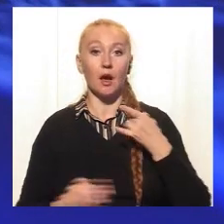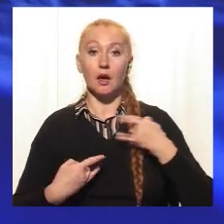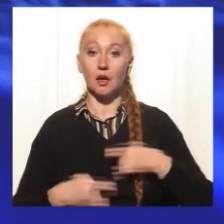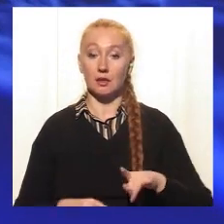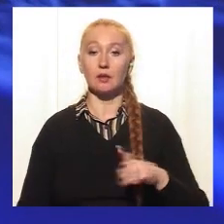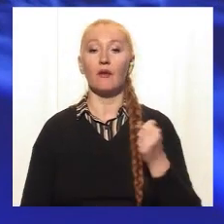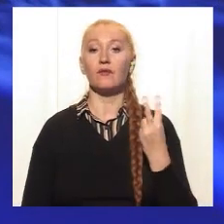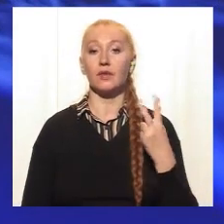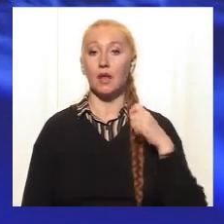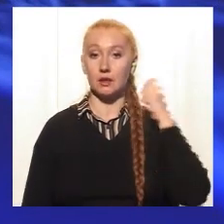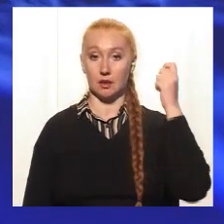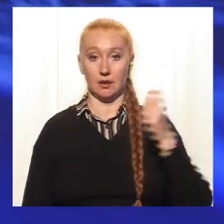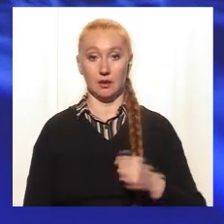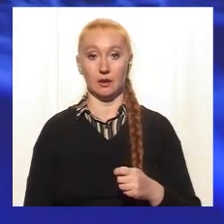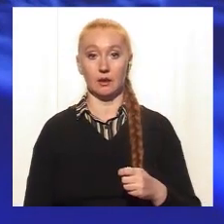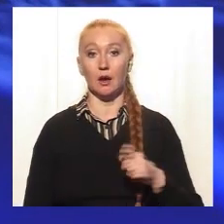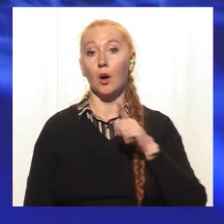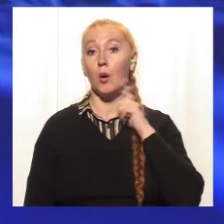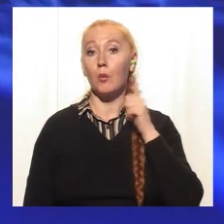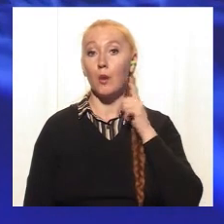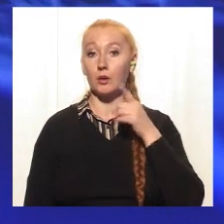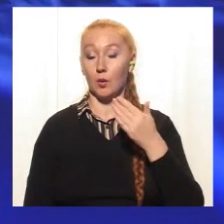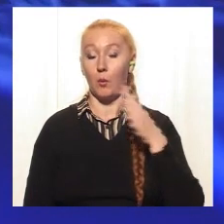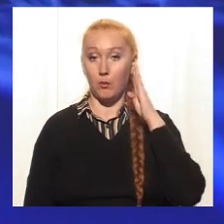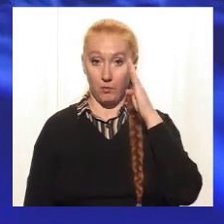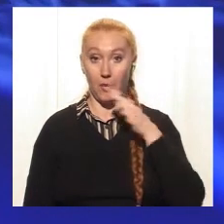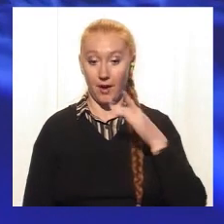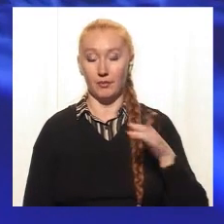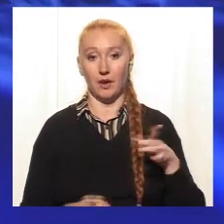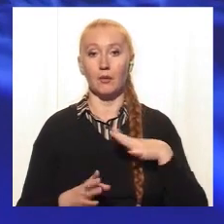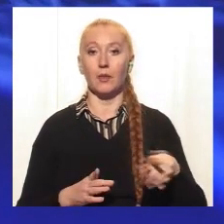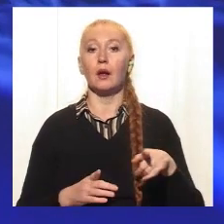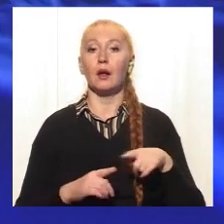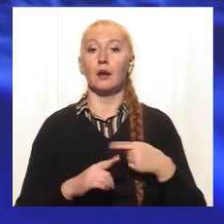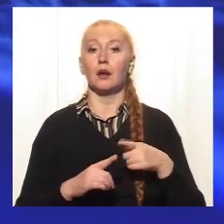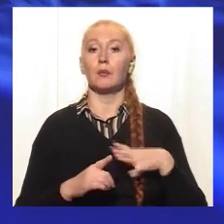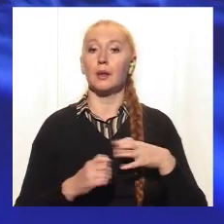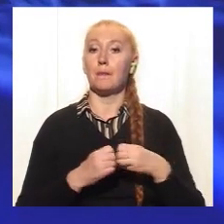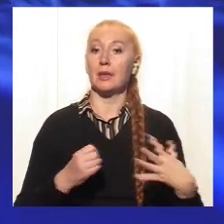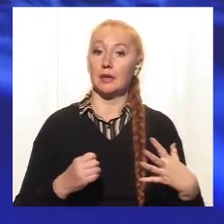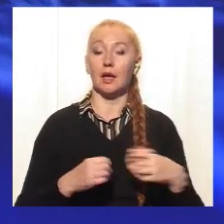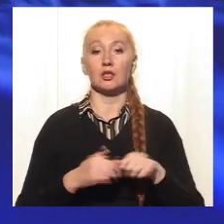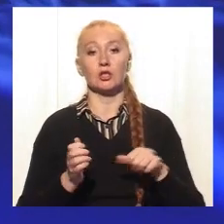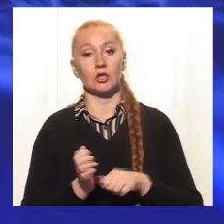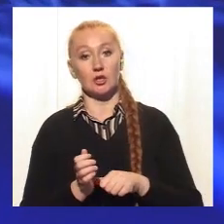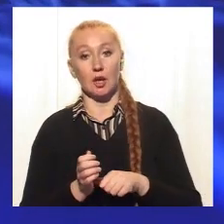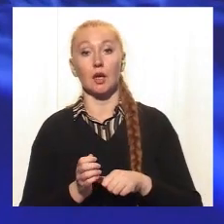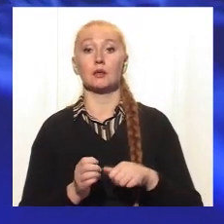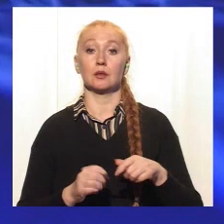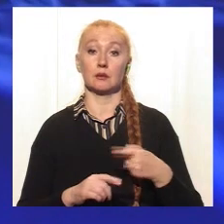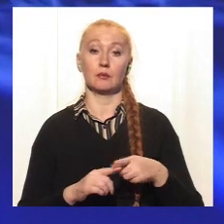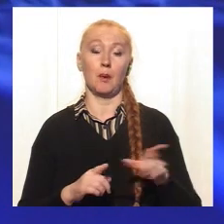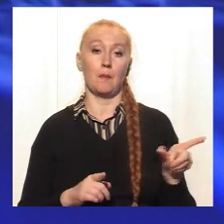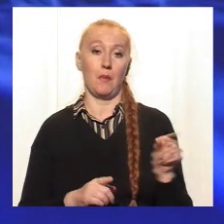родила в 12 лет. Молодой чоловік, то біж папа, ему було на то время лет 15-16. Вот у нас была